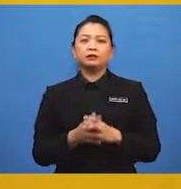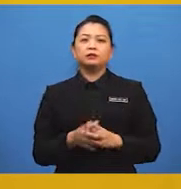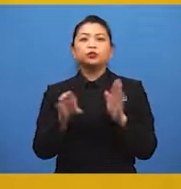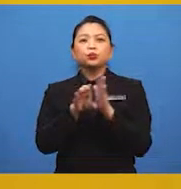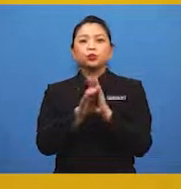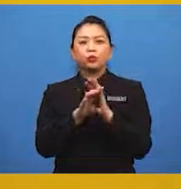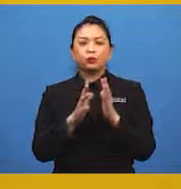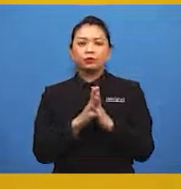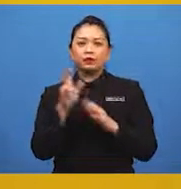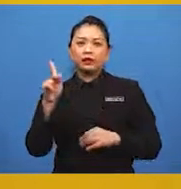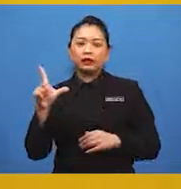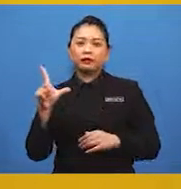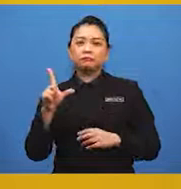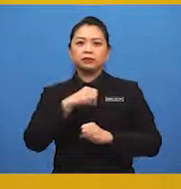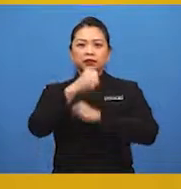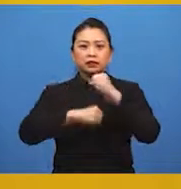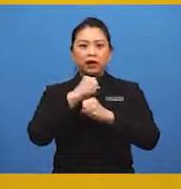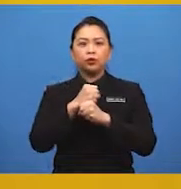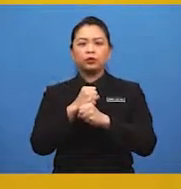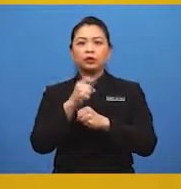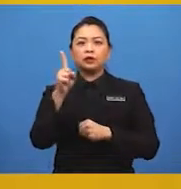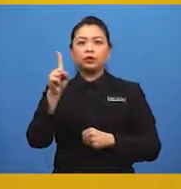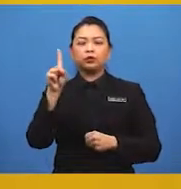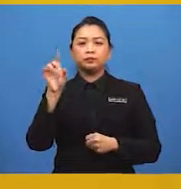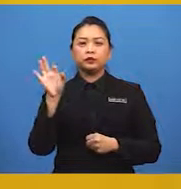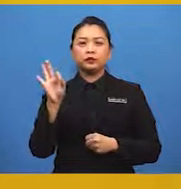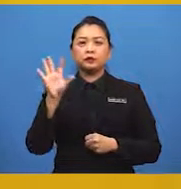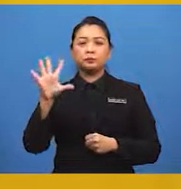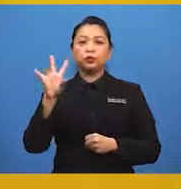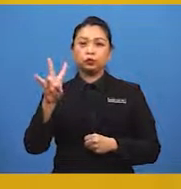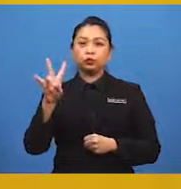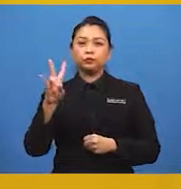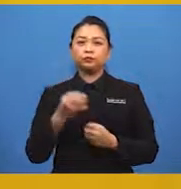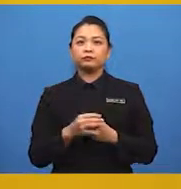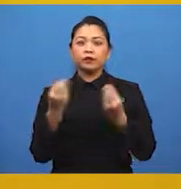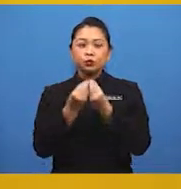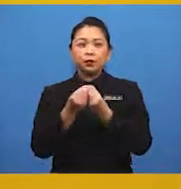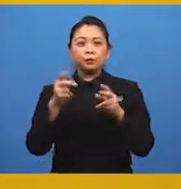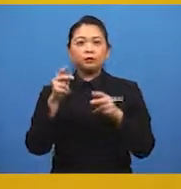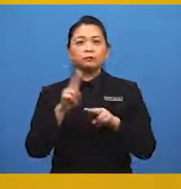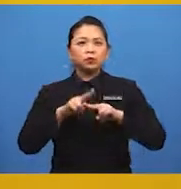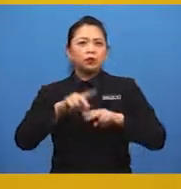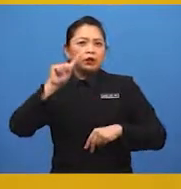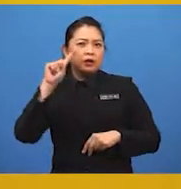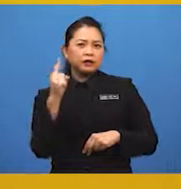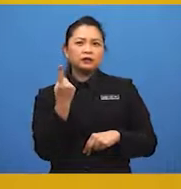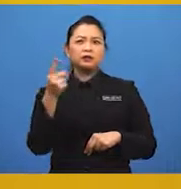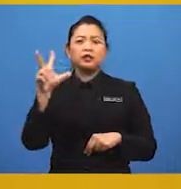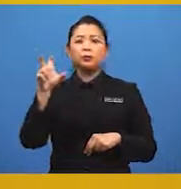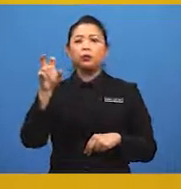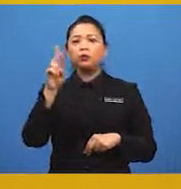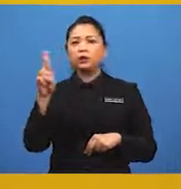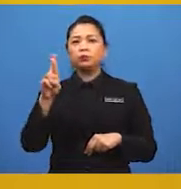contoh, Kuala Lumpur pada tahun 1957, jumlah penduduknya hanya 30